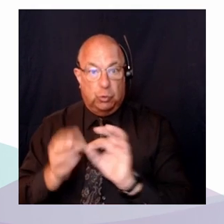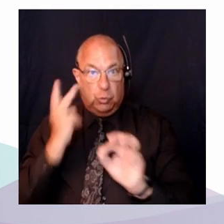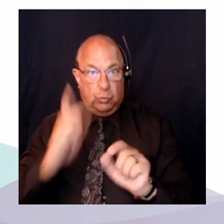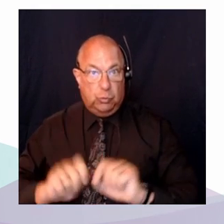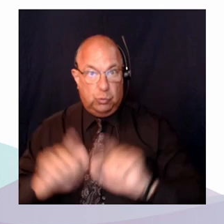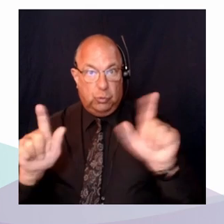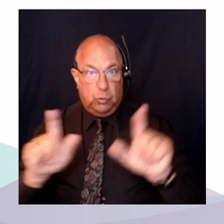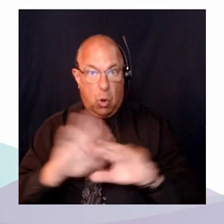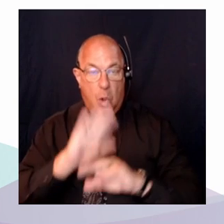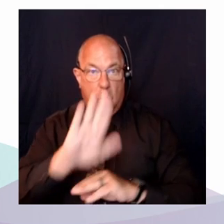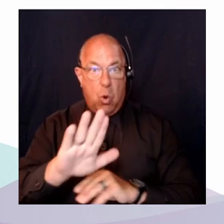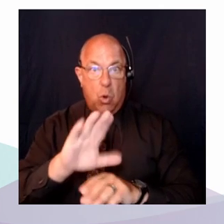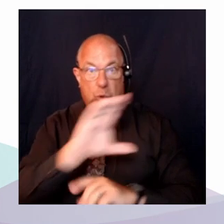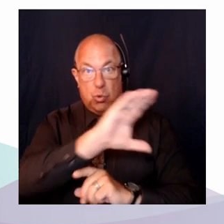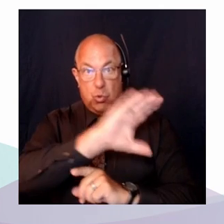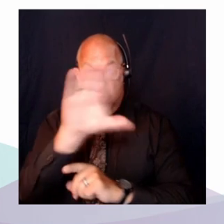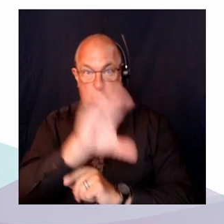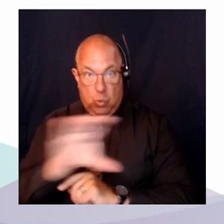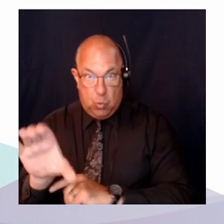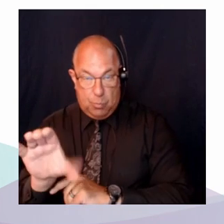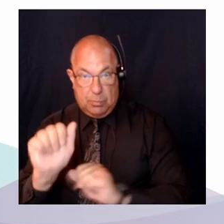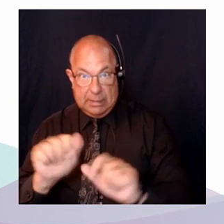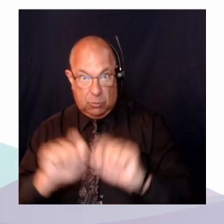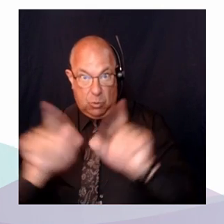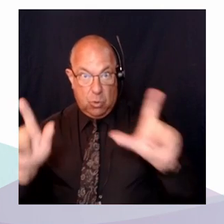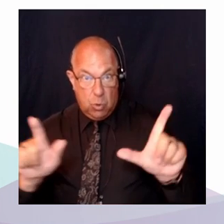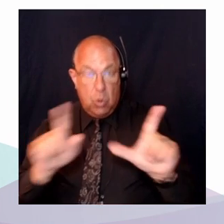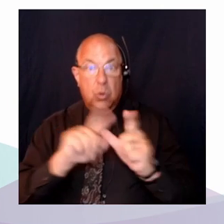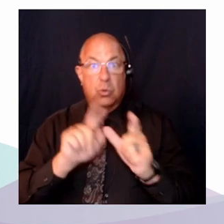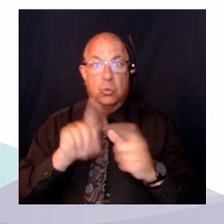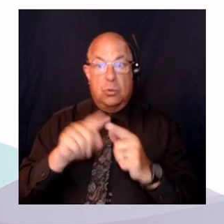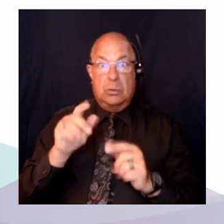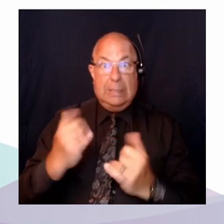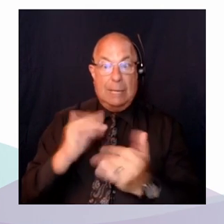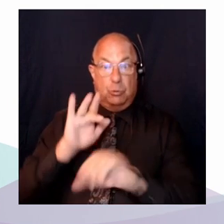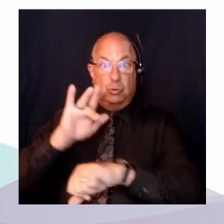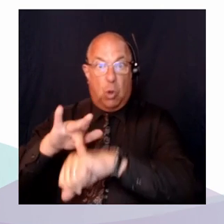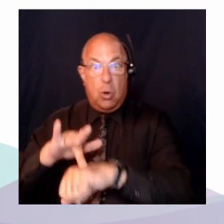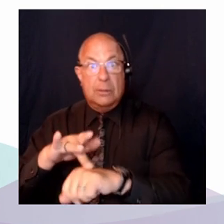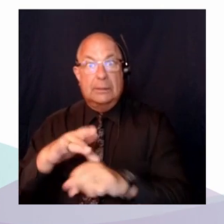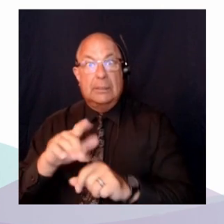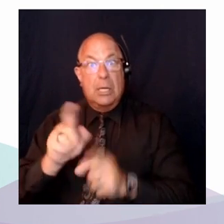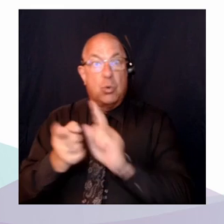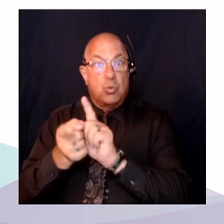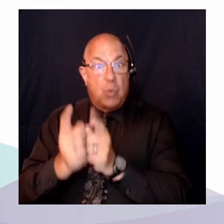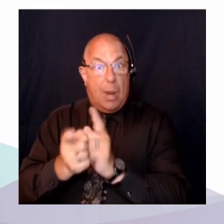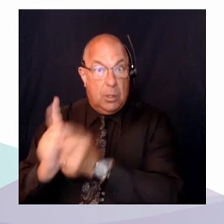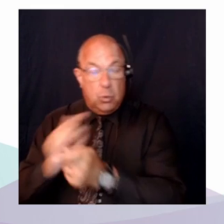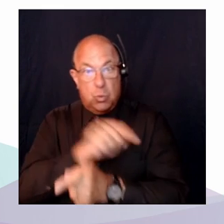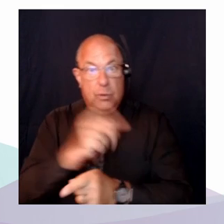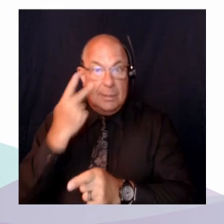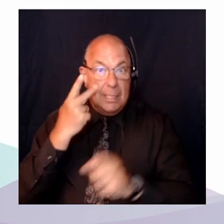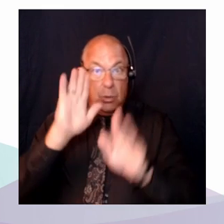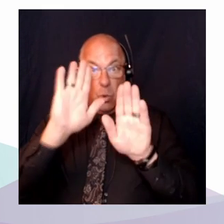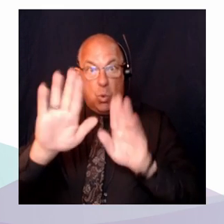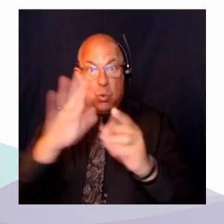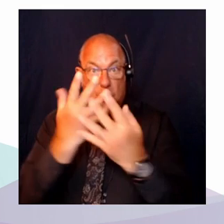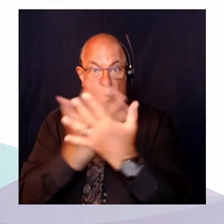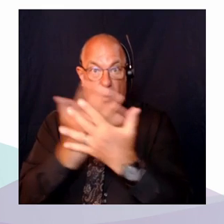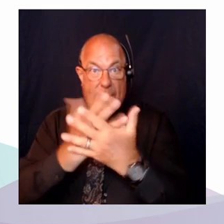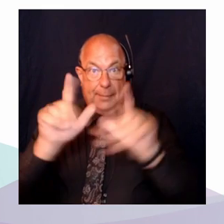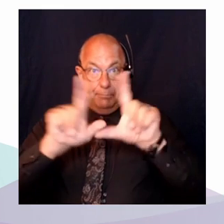Pour accéder à l'interprétation simultanée, veuillez vous rendre au bas de votre écran Zoom où le terme «